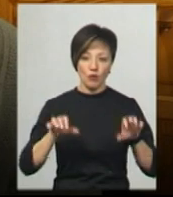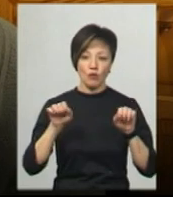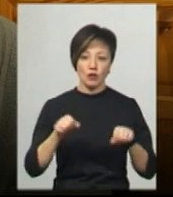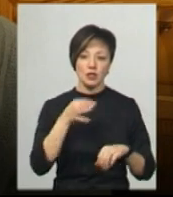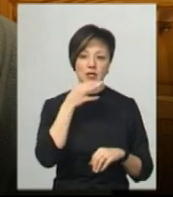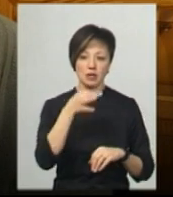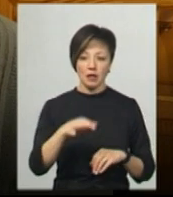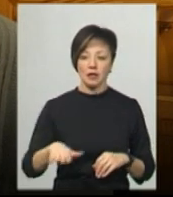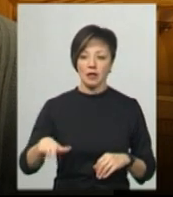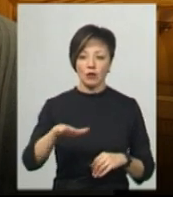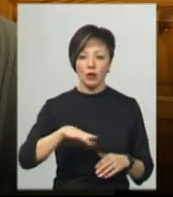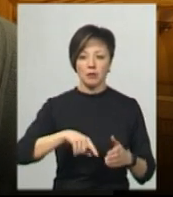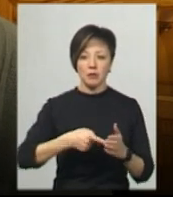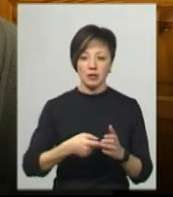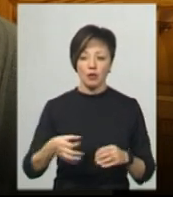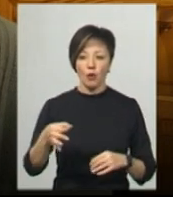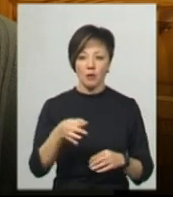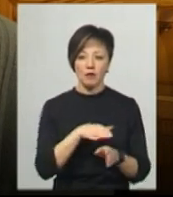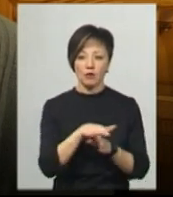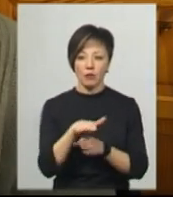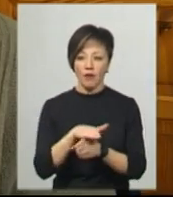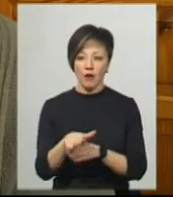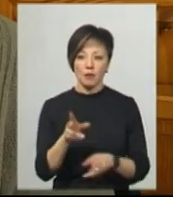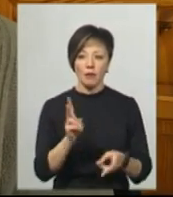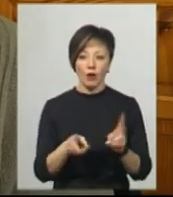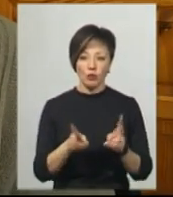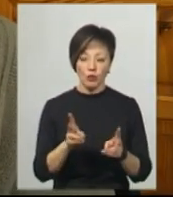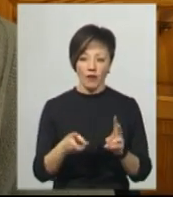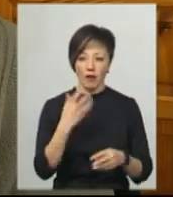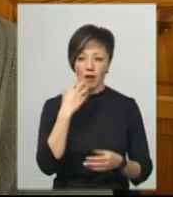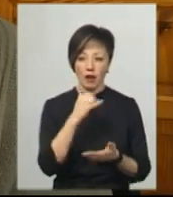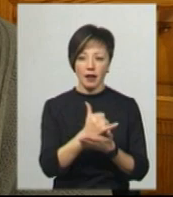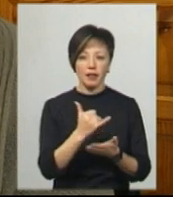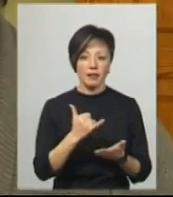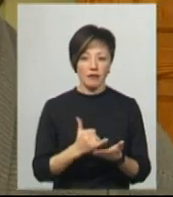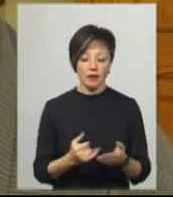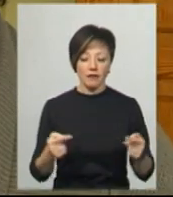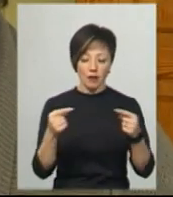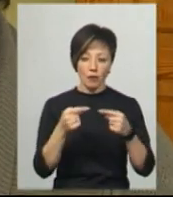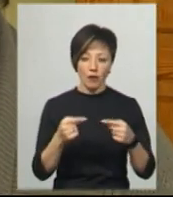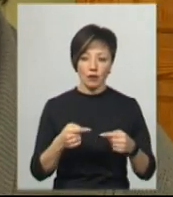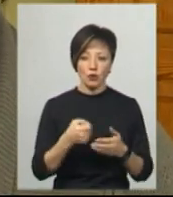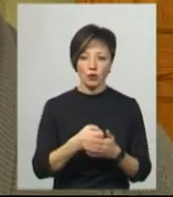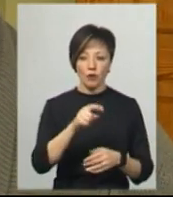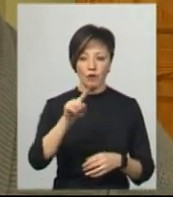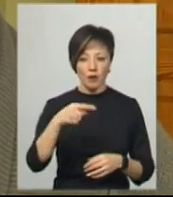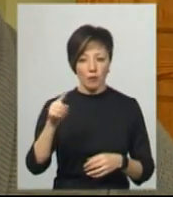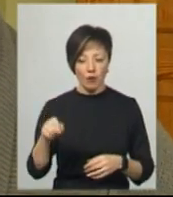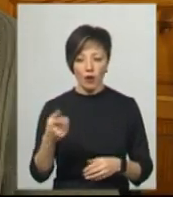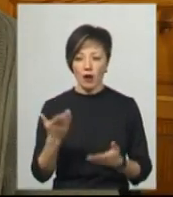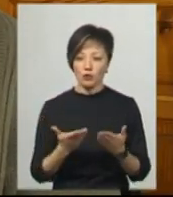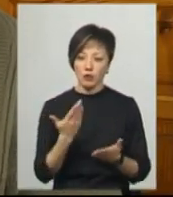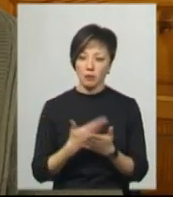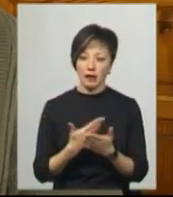що на території міста та області відбувається приготування Глінтвейні відповідно до вимог. Тобто, якщо є моменти, коли є